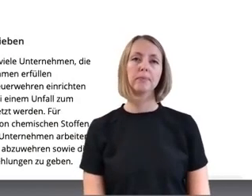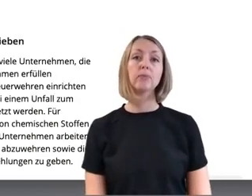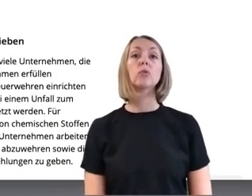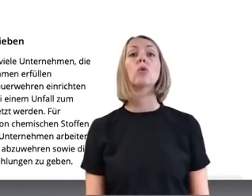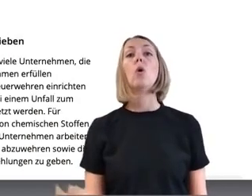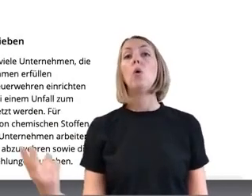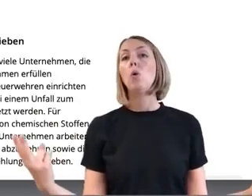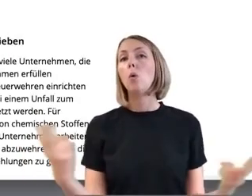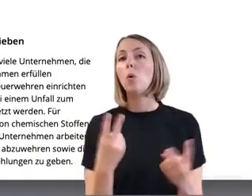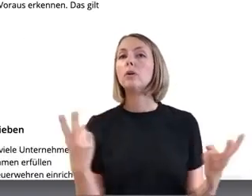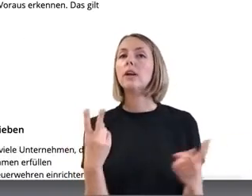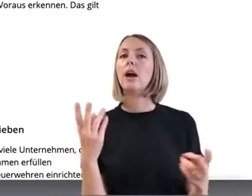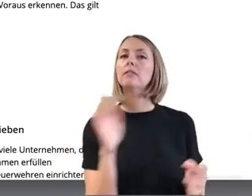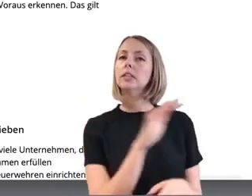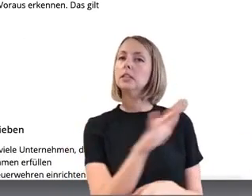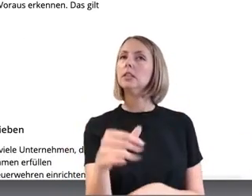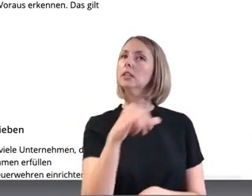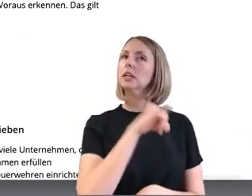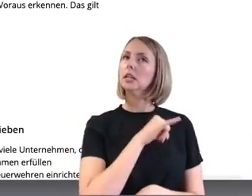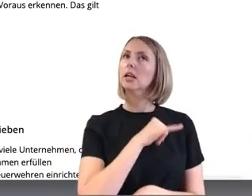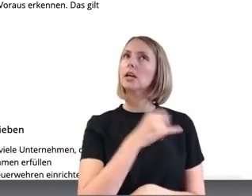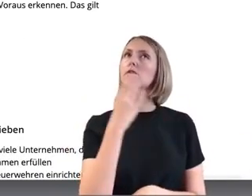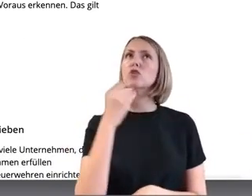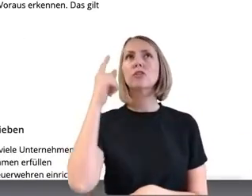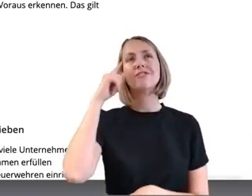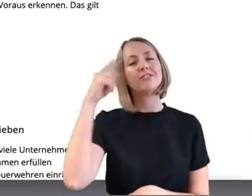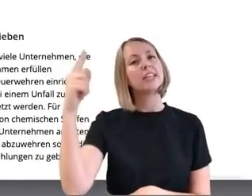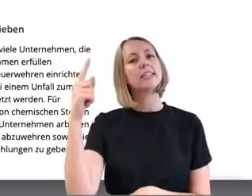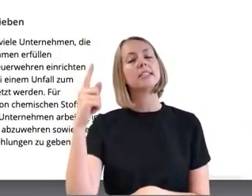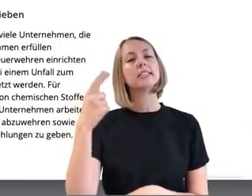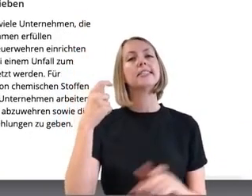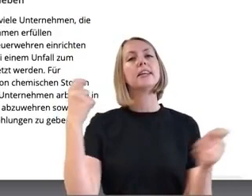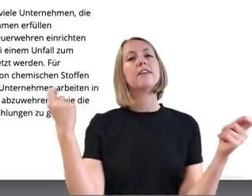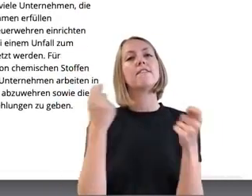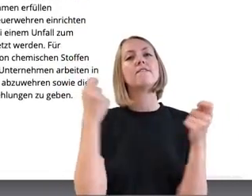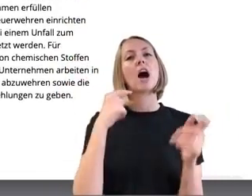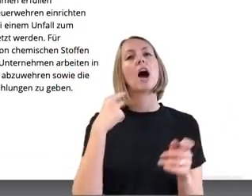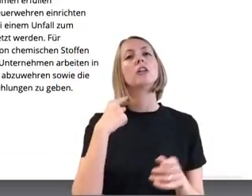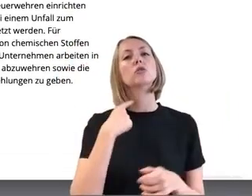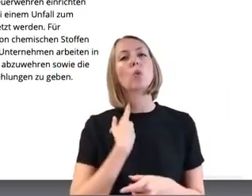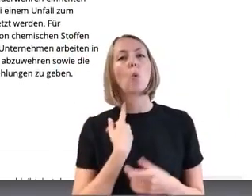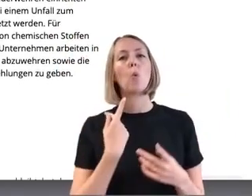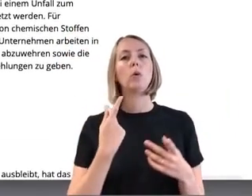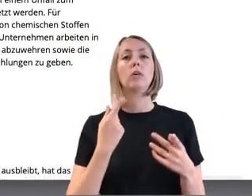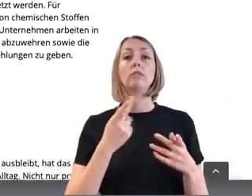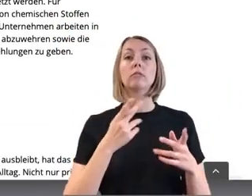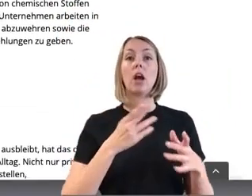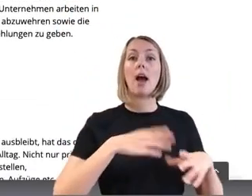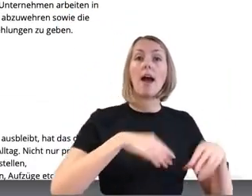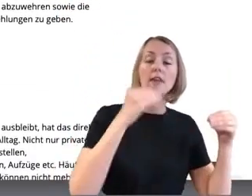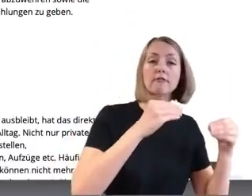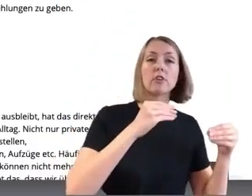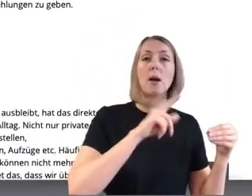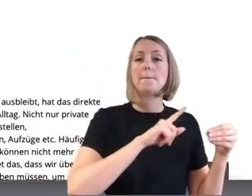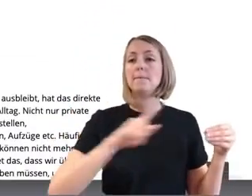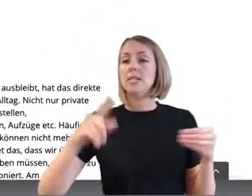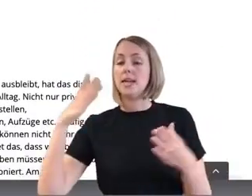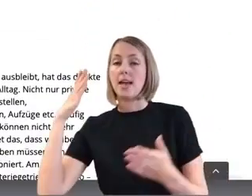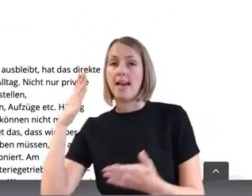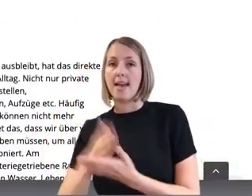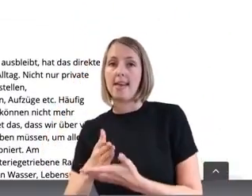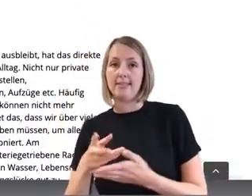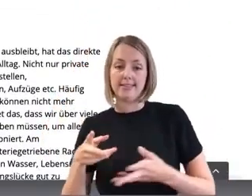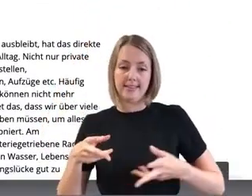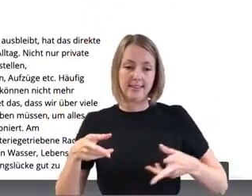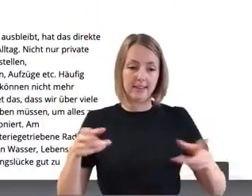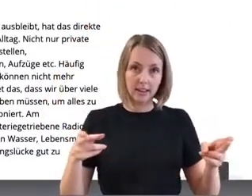die Warntöne denn sind. Also die Warnung und die Entwarnung habe ich gesehen. Im Serviceportal lagen die auch noch. Genau.